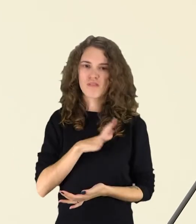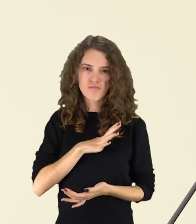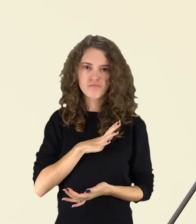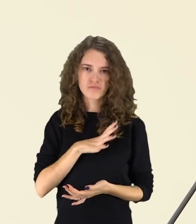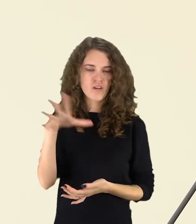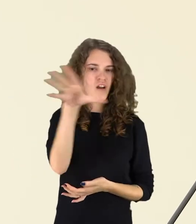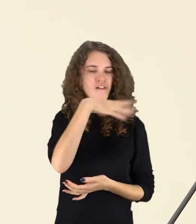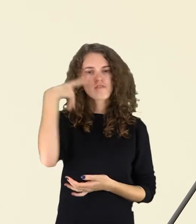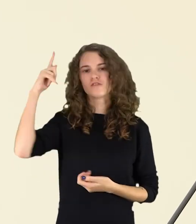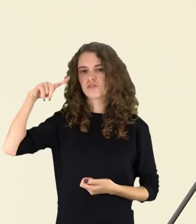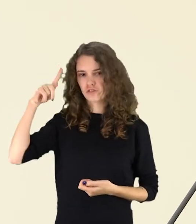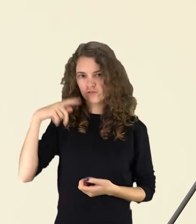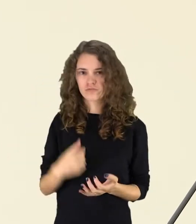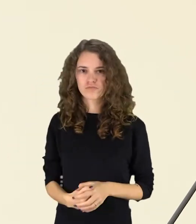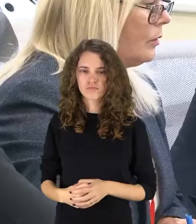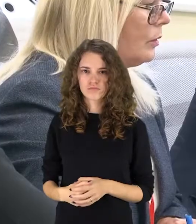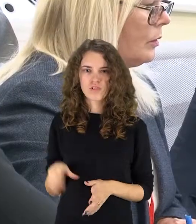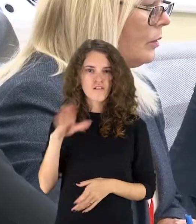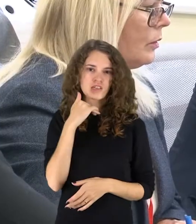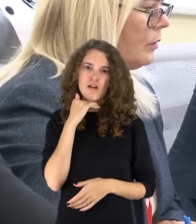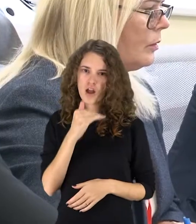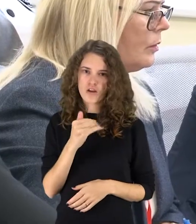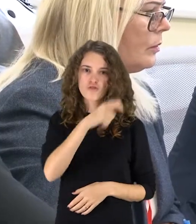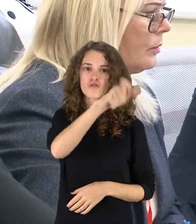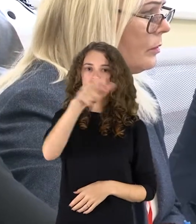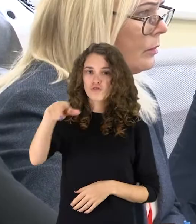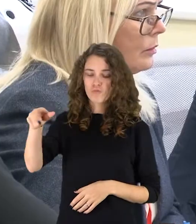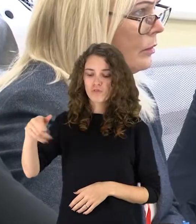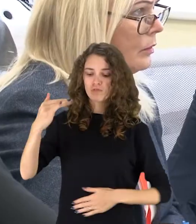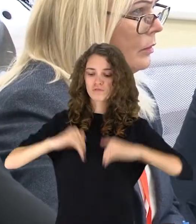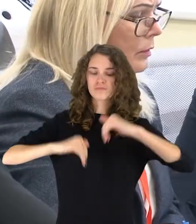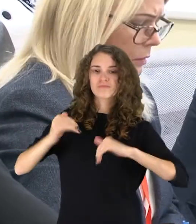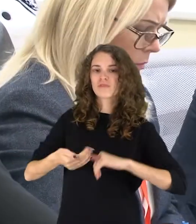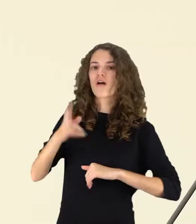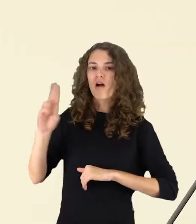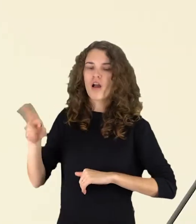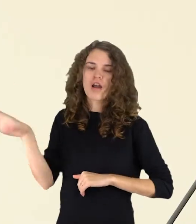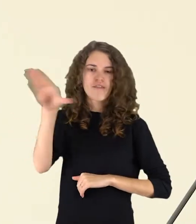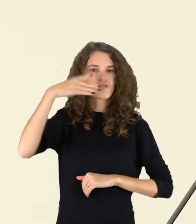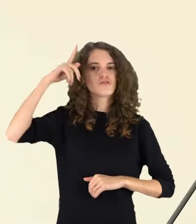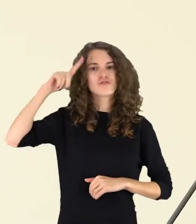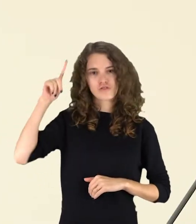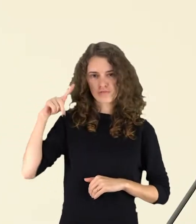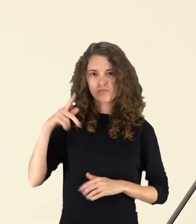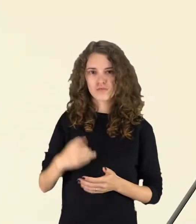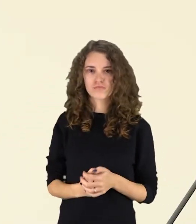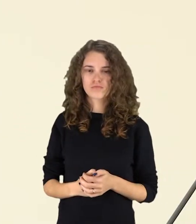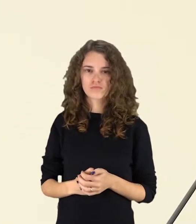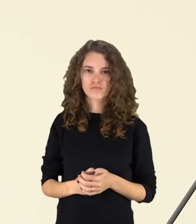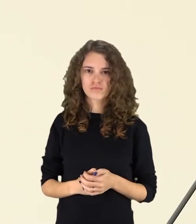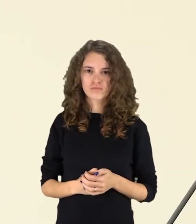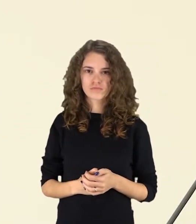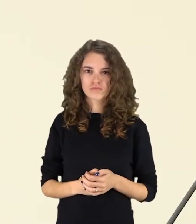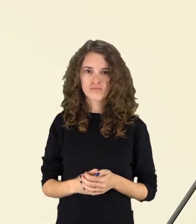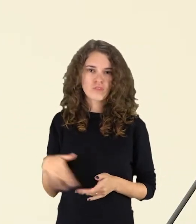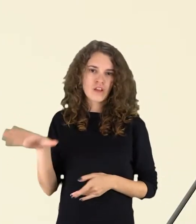viešinami ir žinojimas buvo visiems daugiau neguaiškūs. Rinkėjai žinojo ir kada vyko rinkimėnė kampanija,